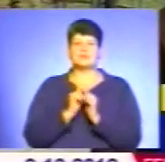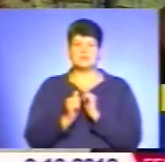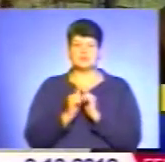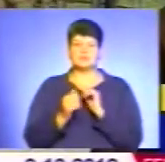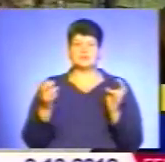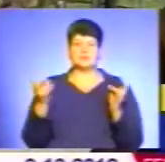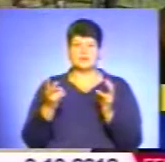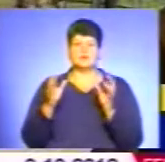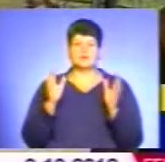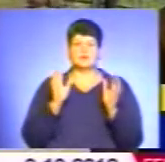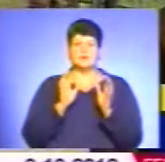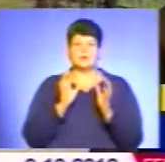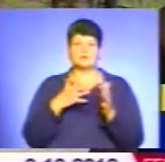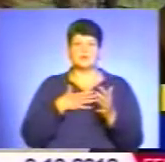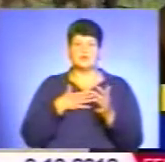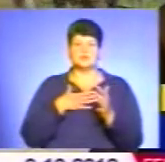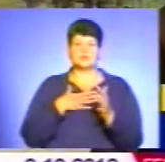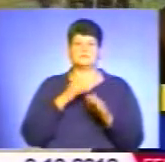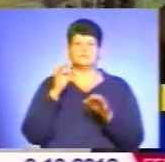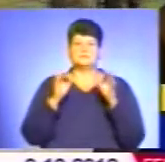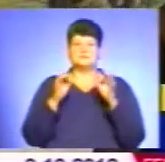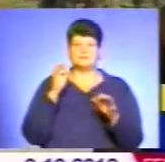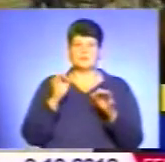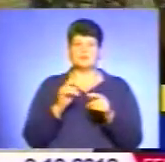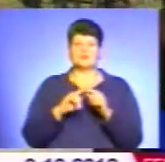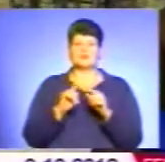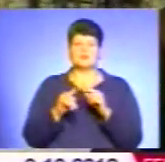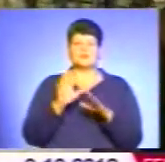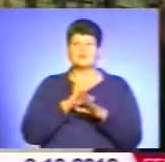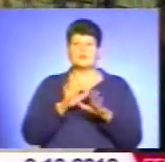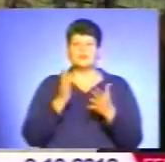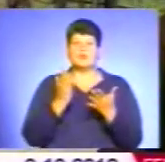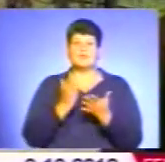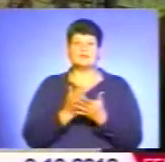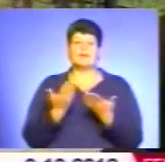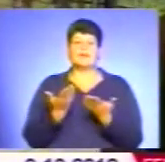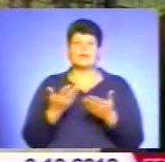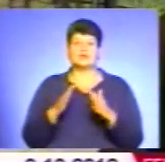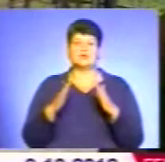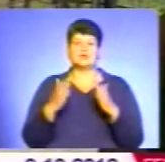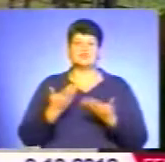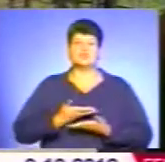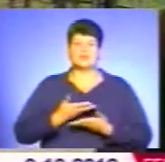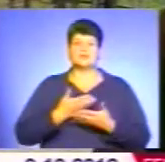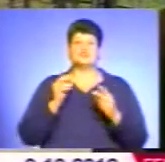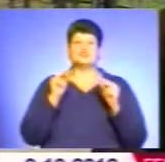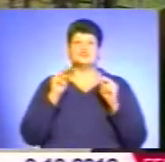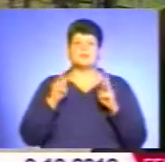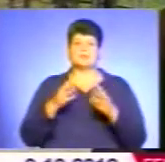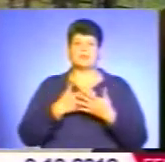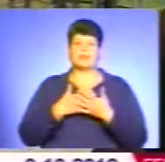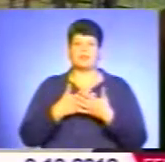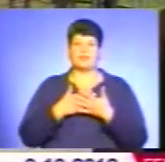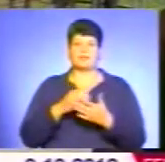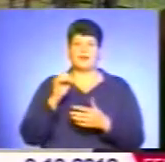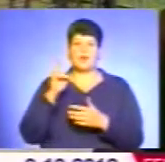потрібно дбати про наше навколишнє середовище, тому що скоро ми вже не будемо мати де жити, ми не будемо мати чим дихати. Екологія – це святе